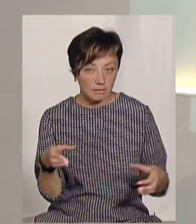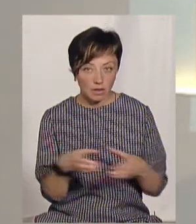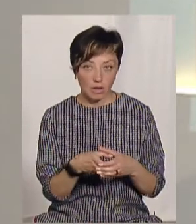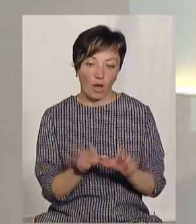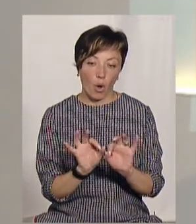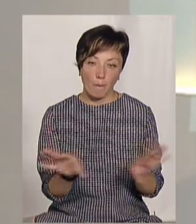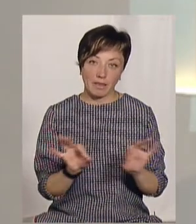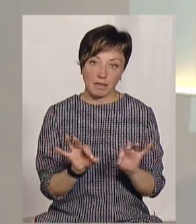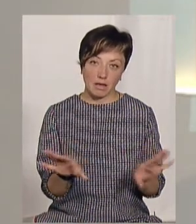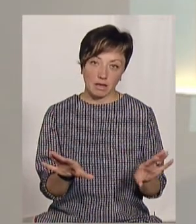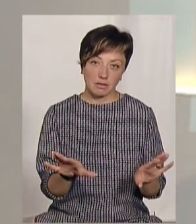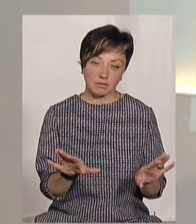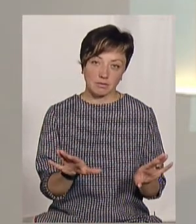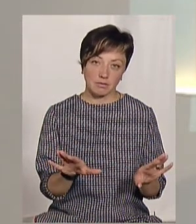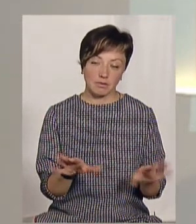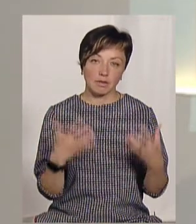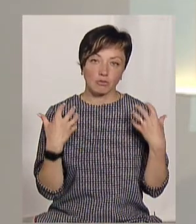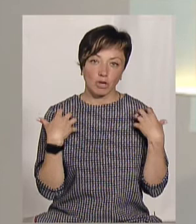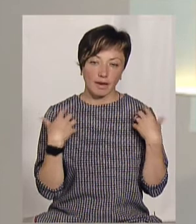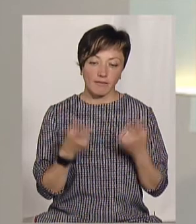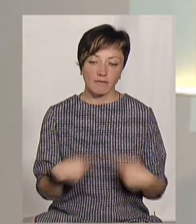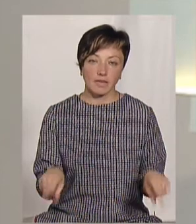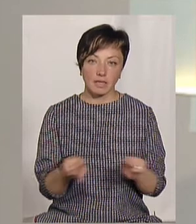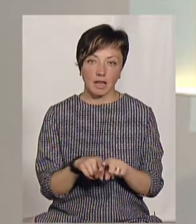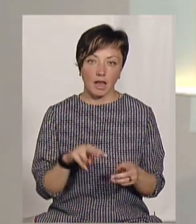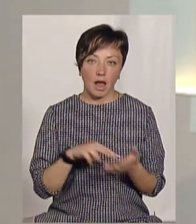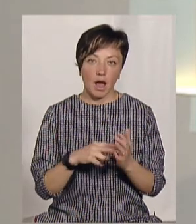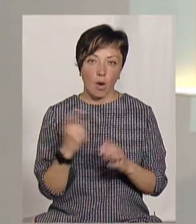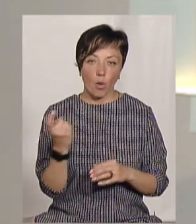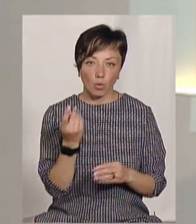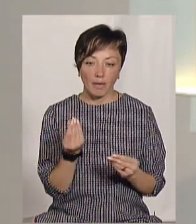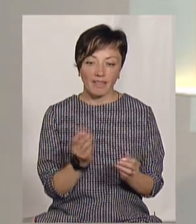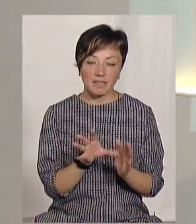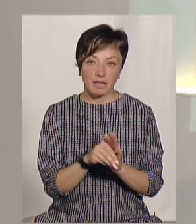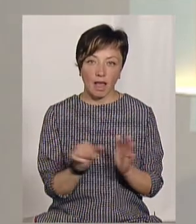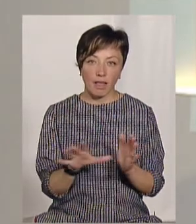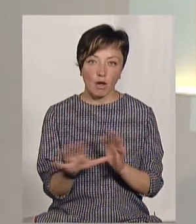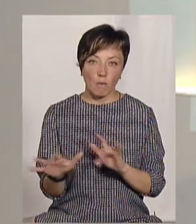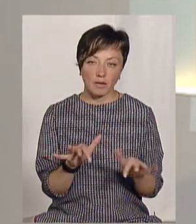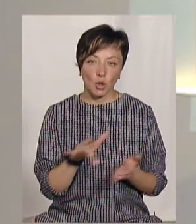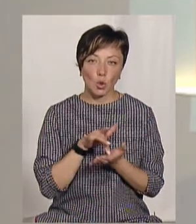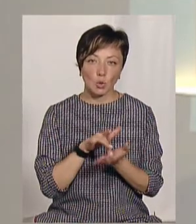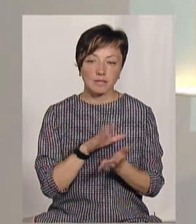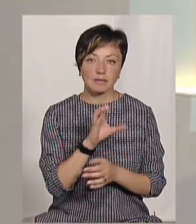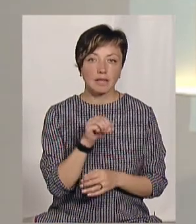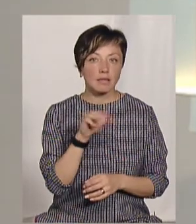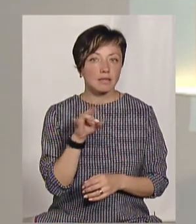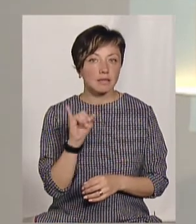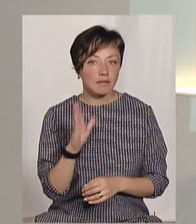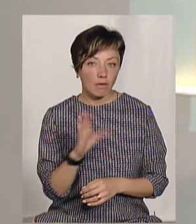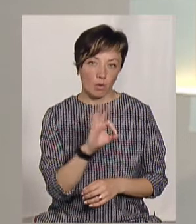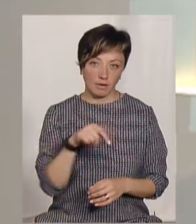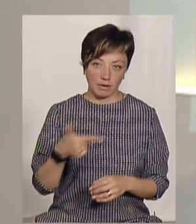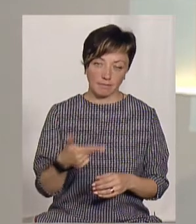У коментарі Алла Дахновець, начальниці відділу економіки, інвестицій, енергоменеджменту та туризму Сатенівської